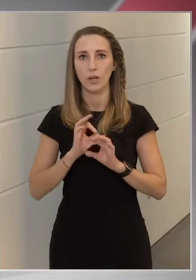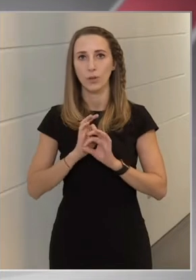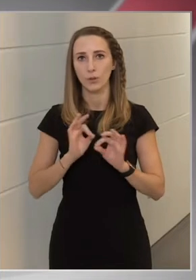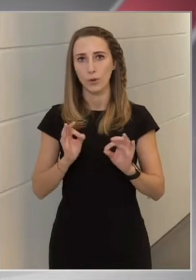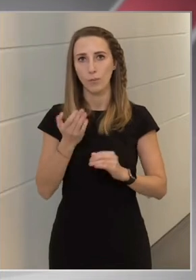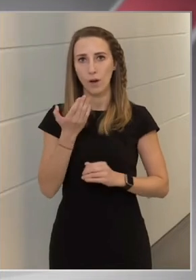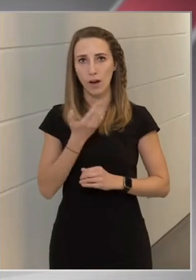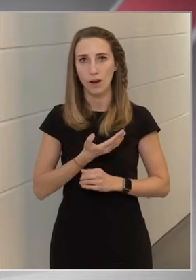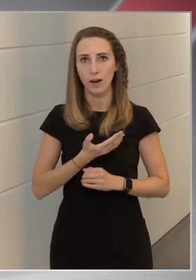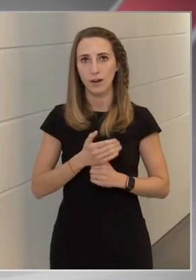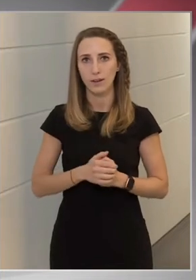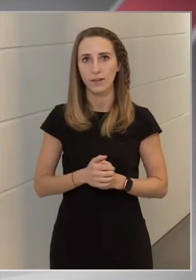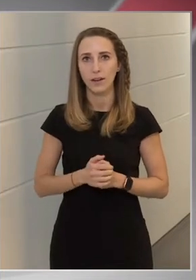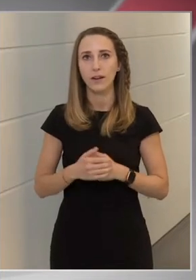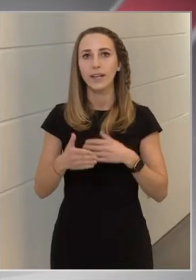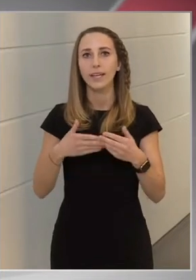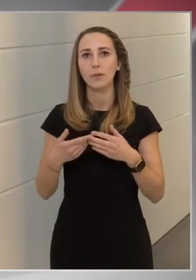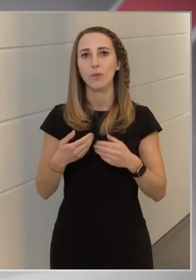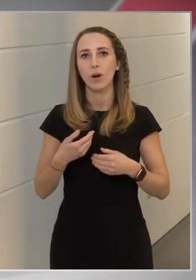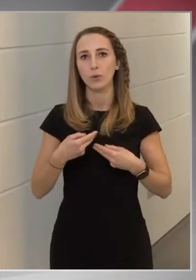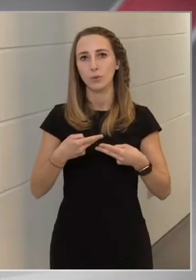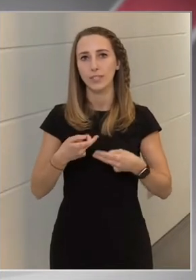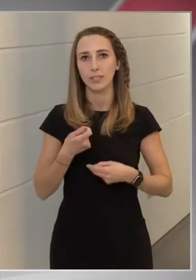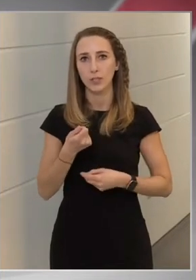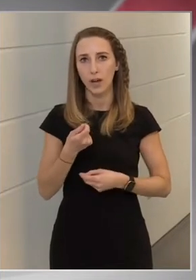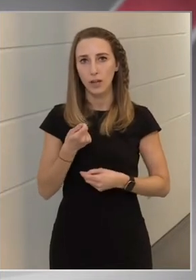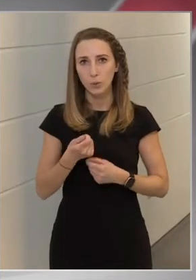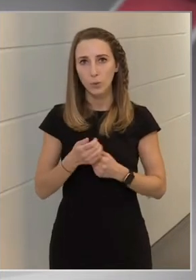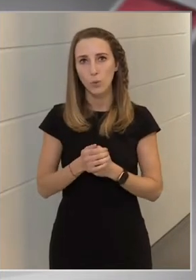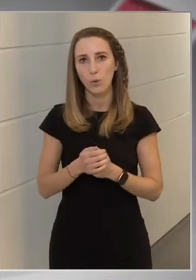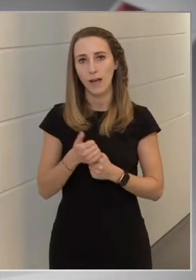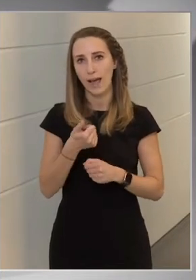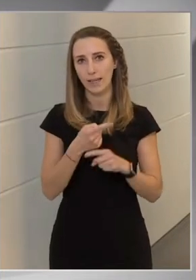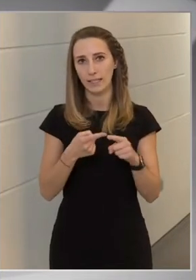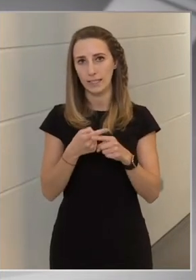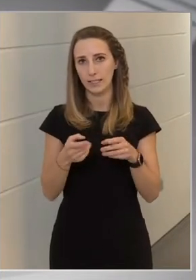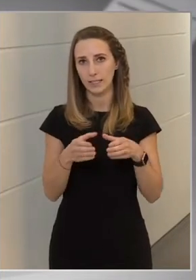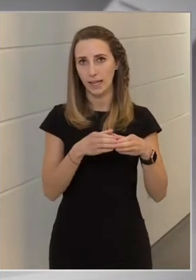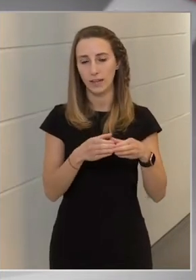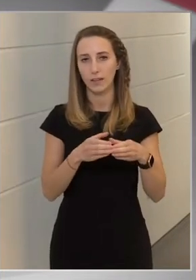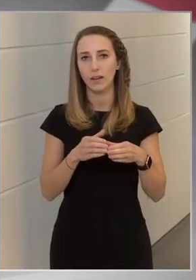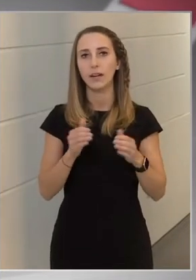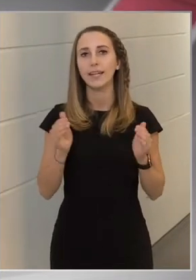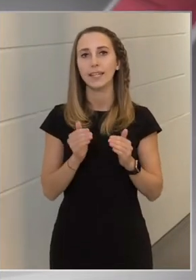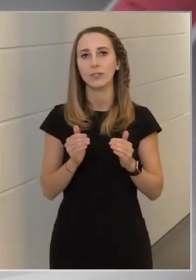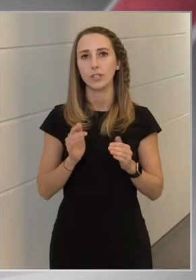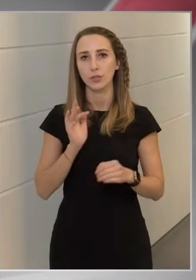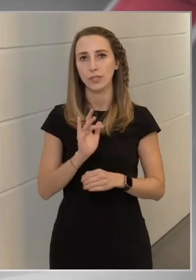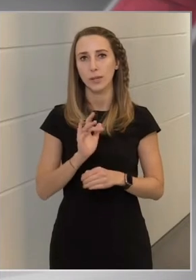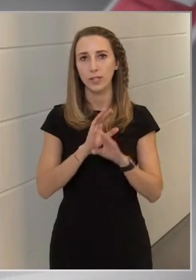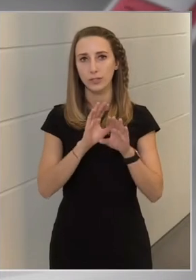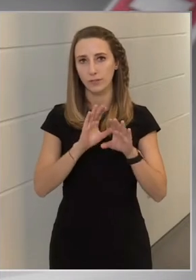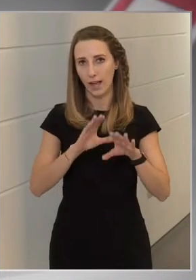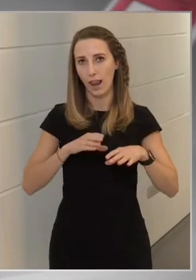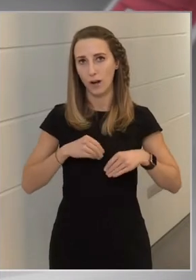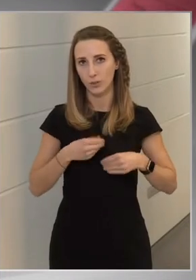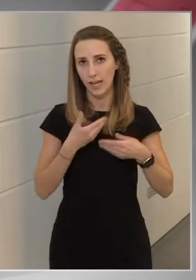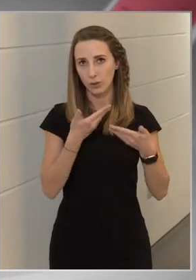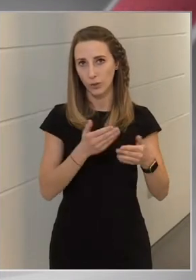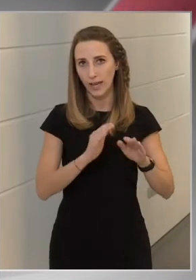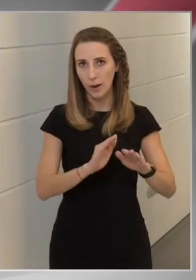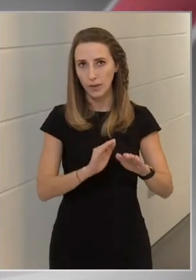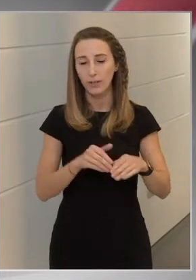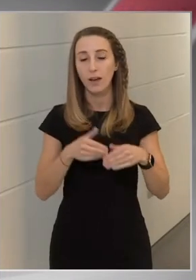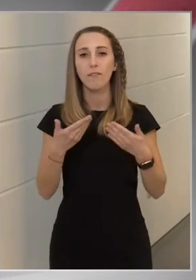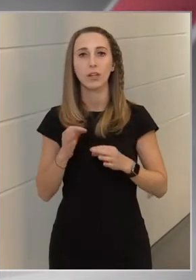hogyha az iparűzési adó egy része a kis és közepes vállalkozásoknál marad, vagy